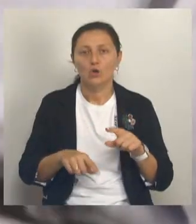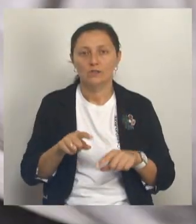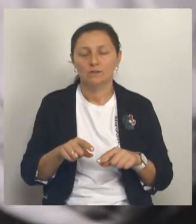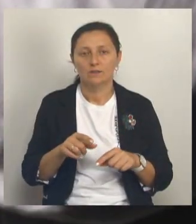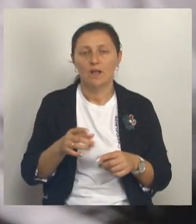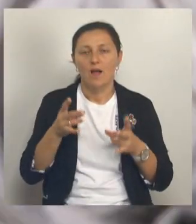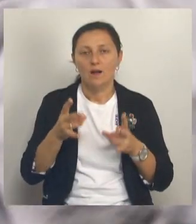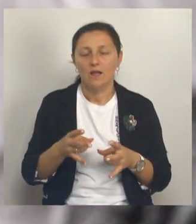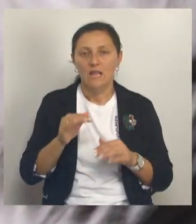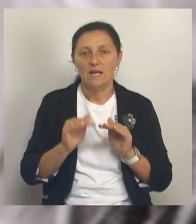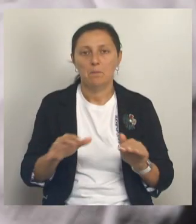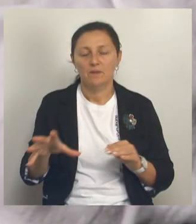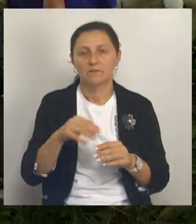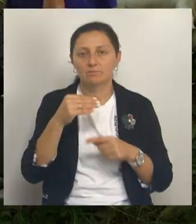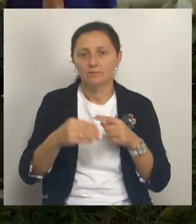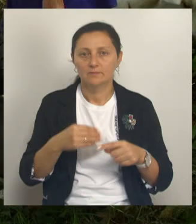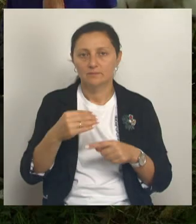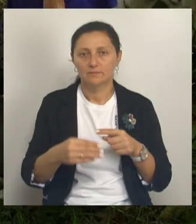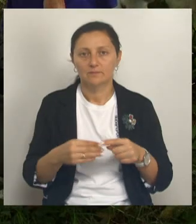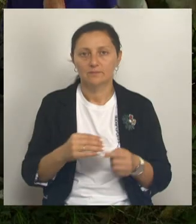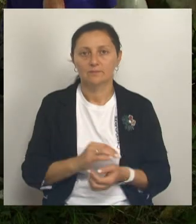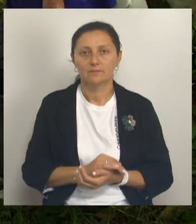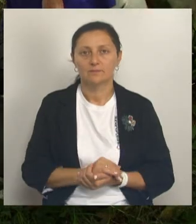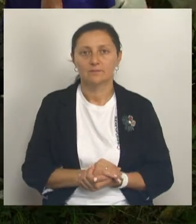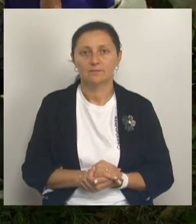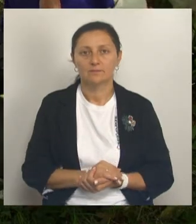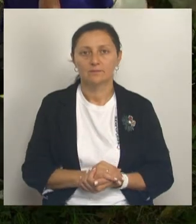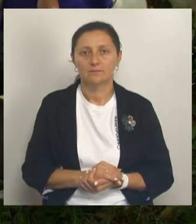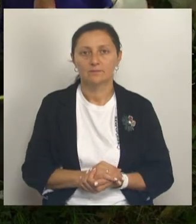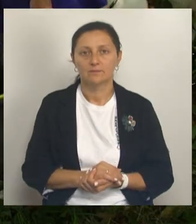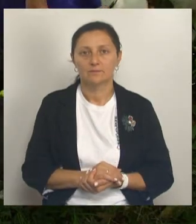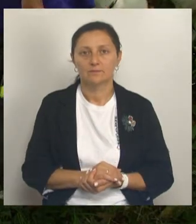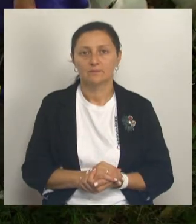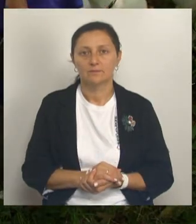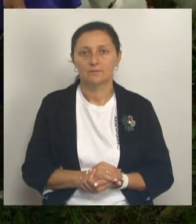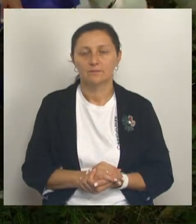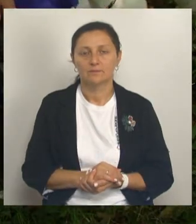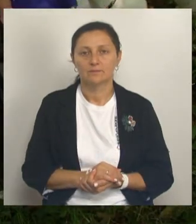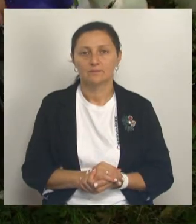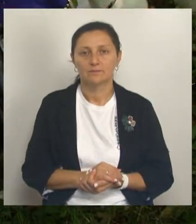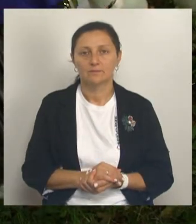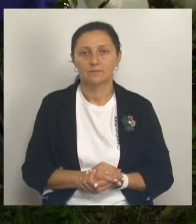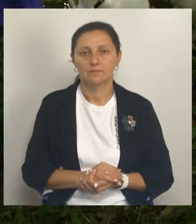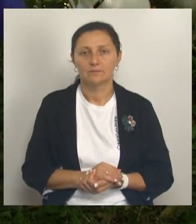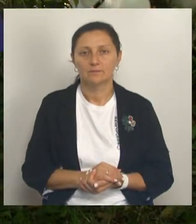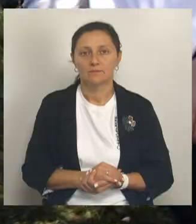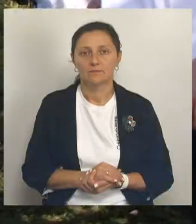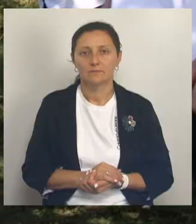обработкой ран ребята справились успешно. Баласки за мной. Это не баласки, это хвосты. Коды за мной.